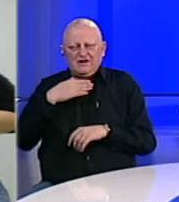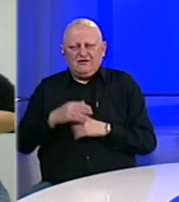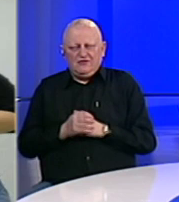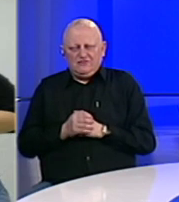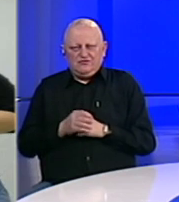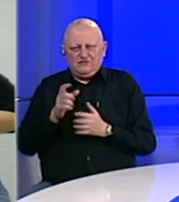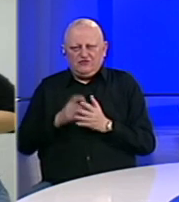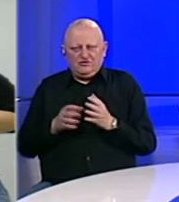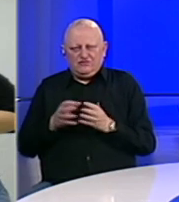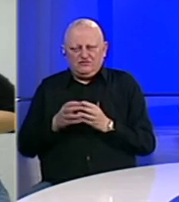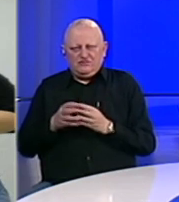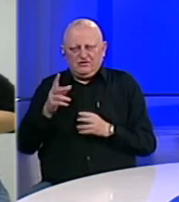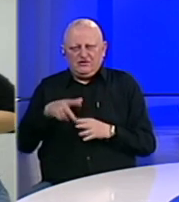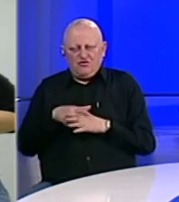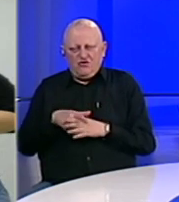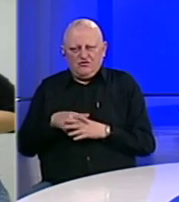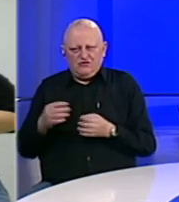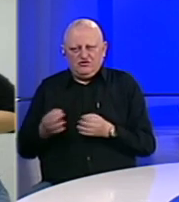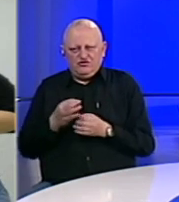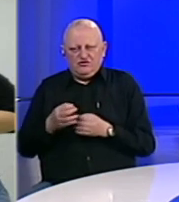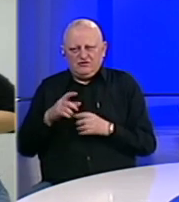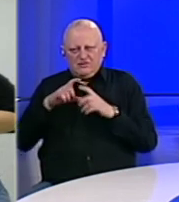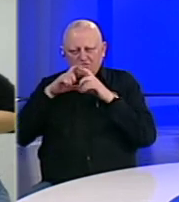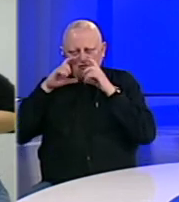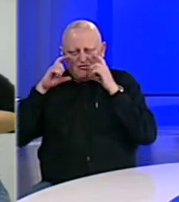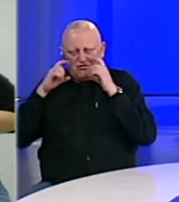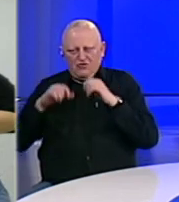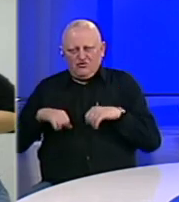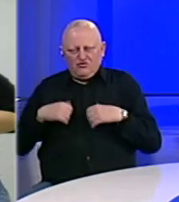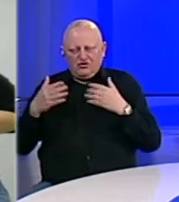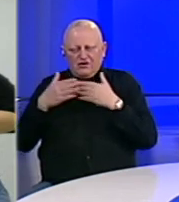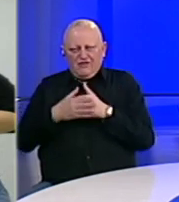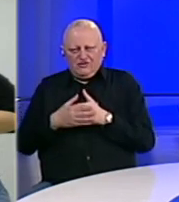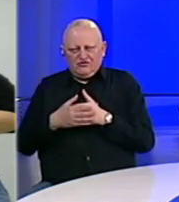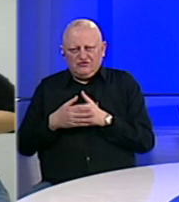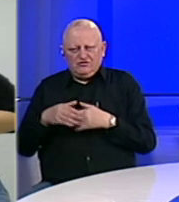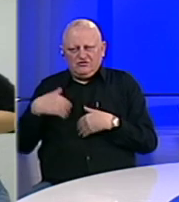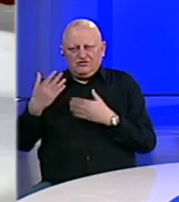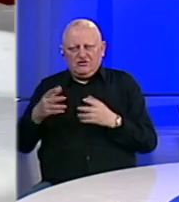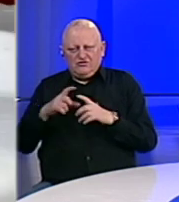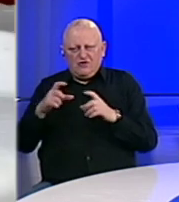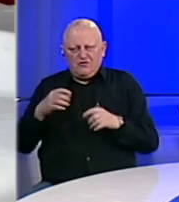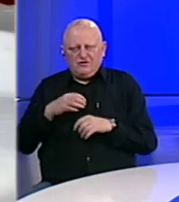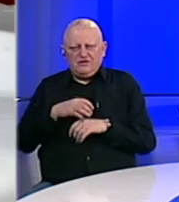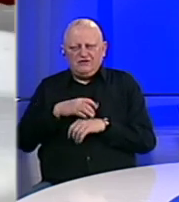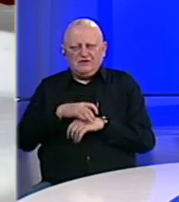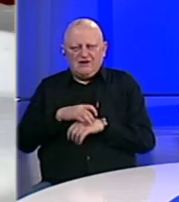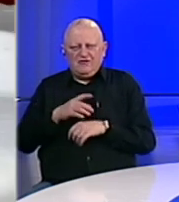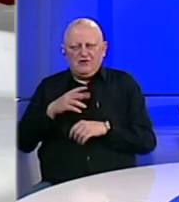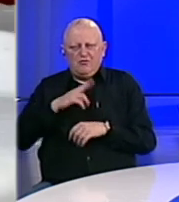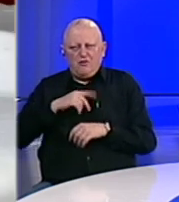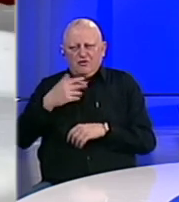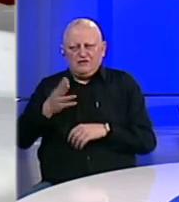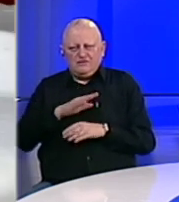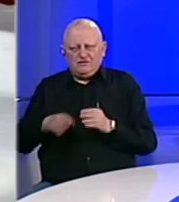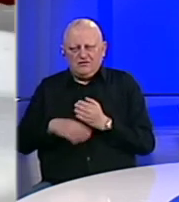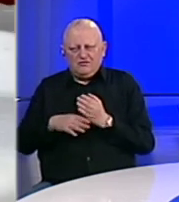Člonice Udruženja žena za ženu iz Konjica šiju pamučne zaštitne maske od ranog jutra do kasno u noć, šaljući ih domovima zdravlja i policiji, a sve u cilju